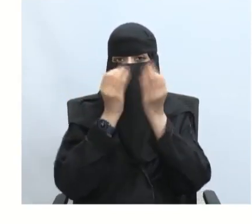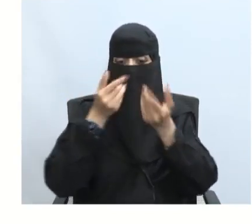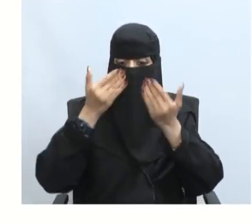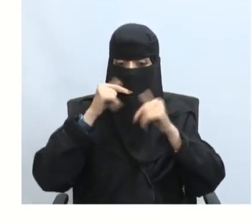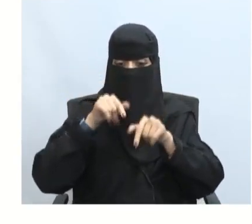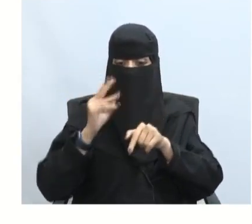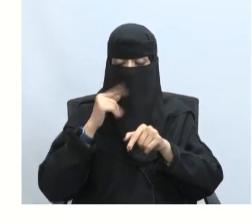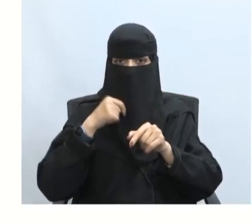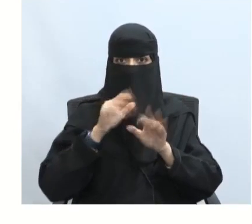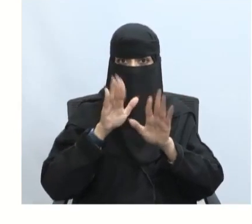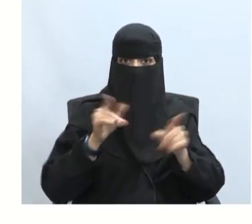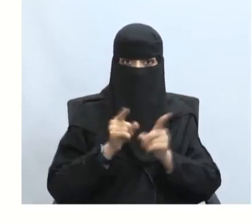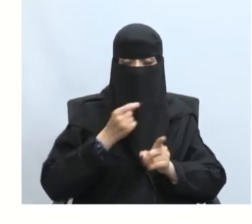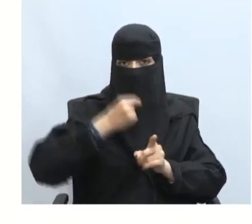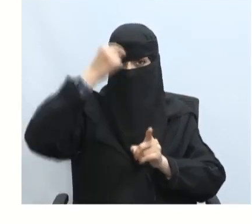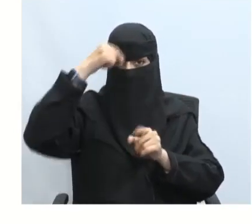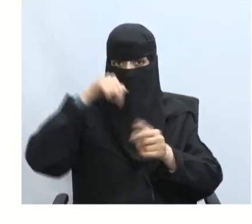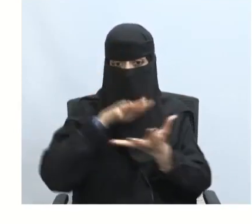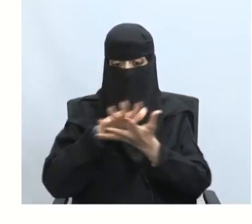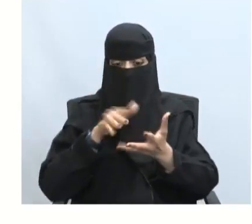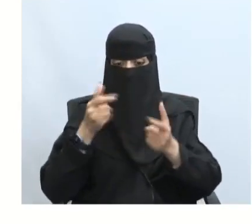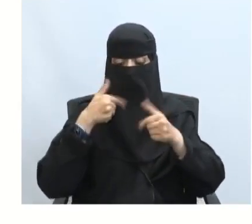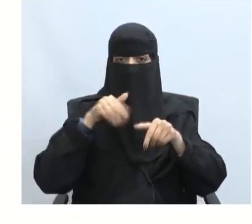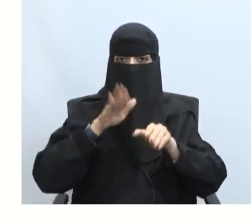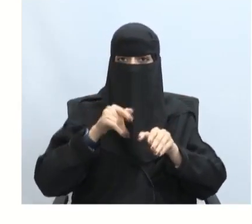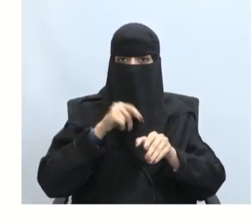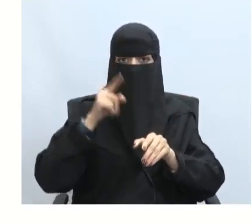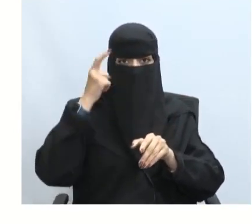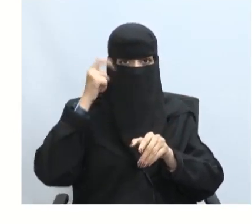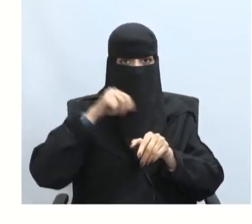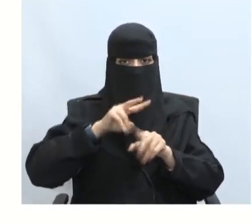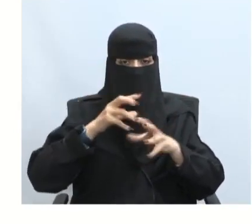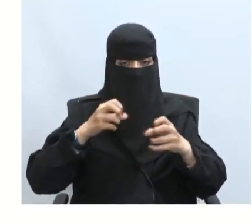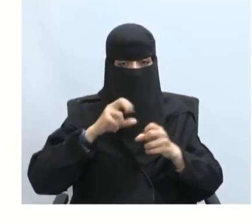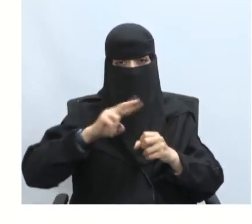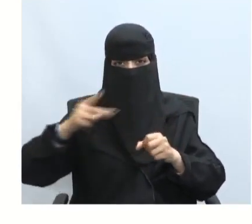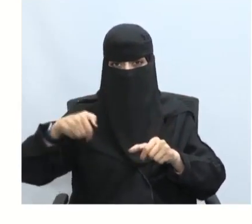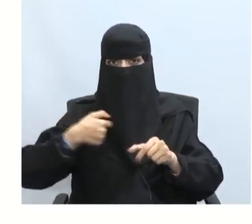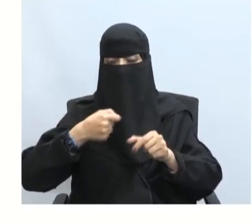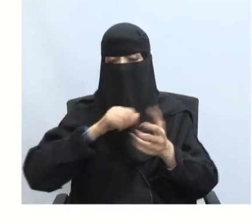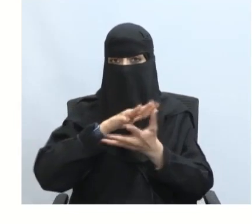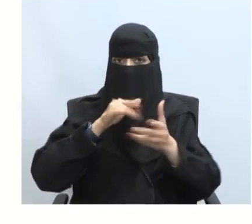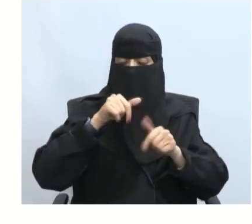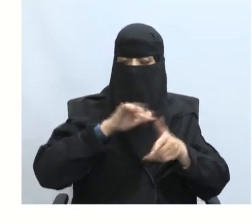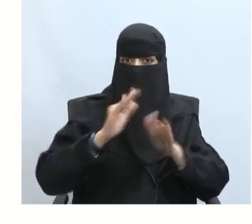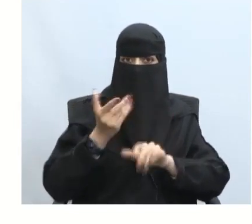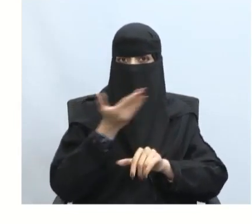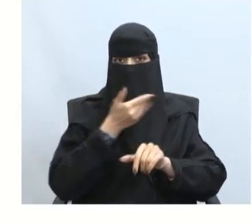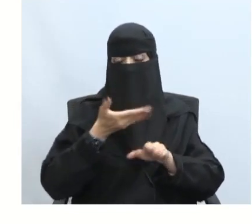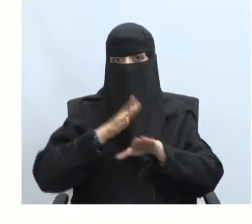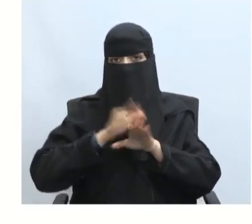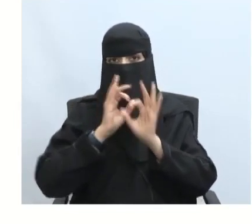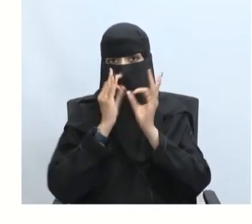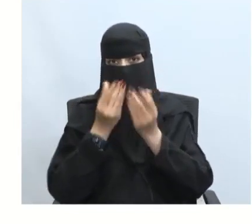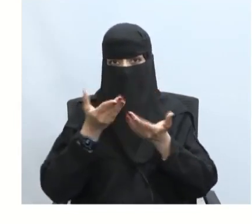ثالثاً أن أحدد صفات الأزمة رابعاً أن أحل الأنواع الأزمات من حيث التأثير على